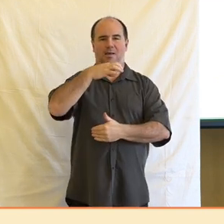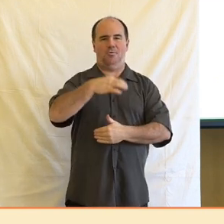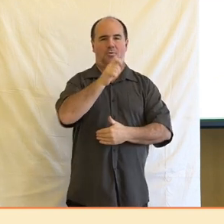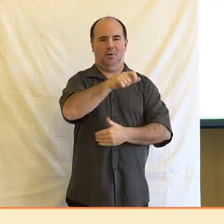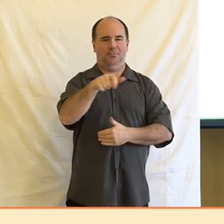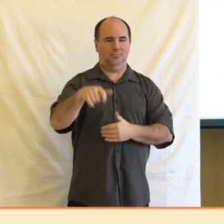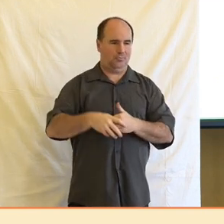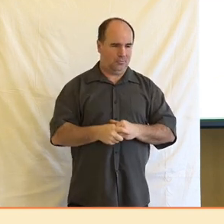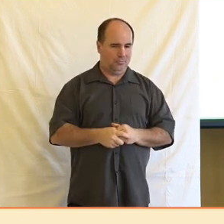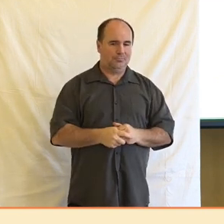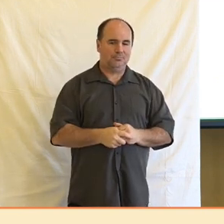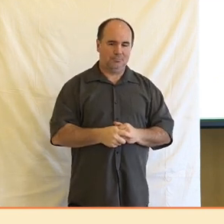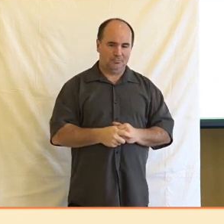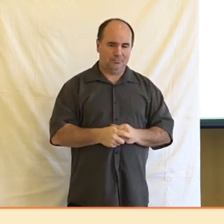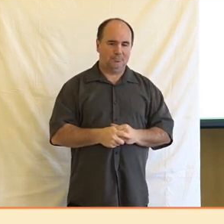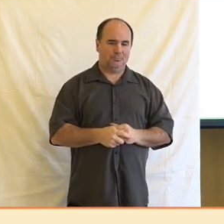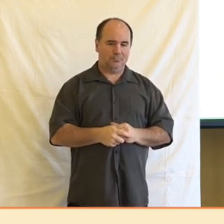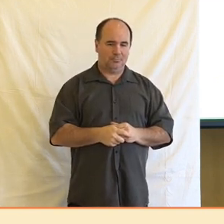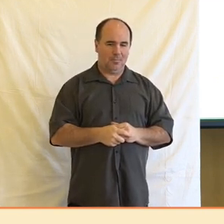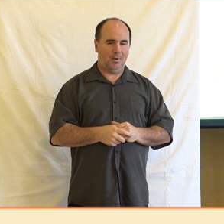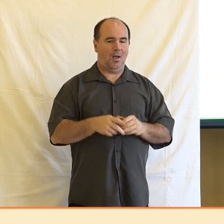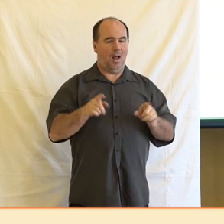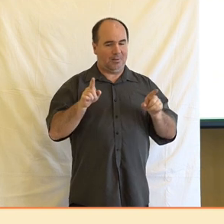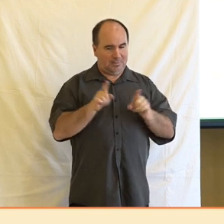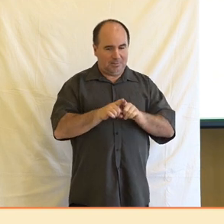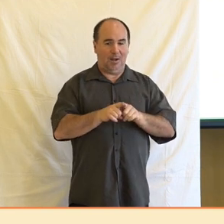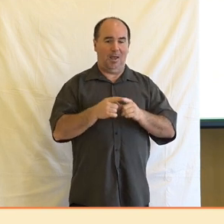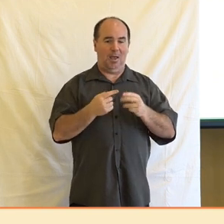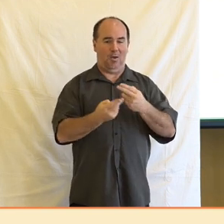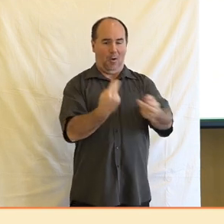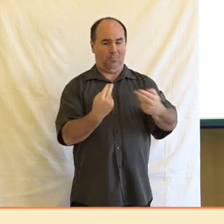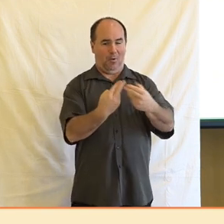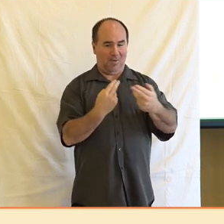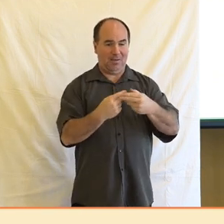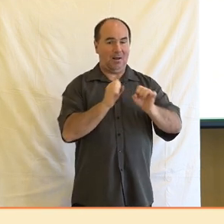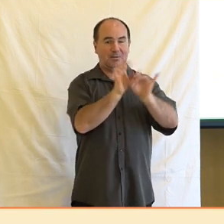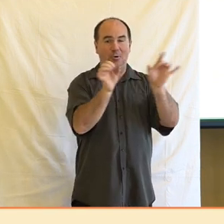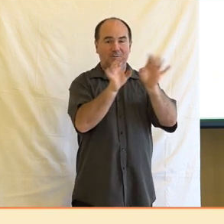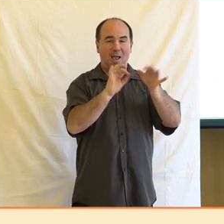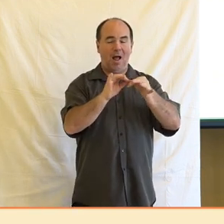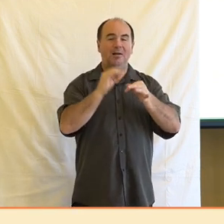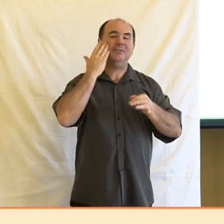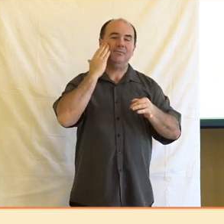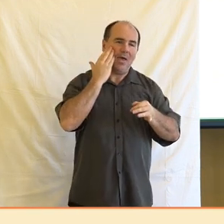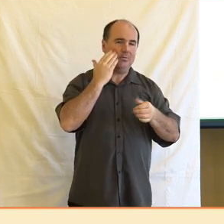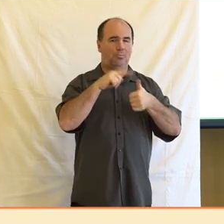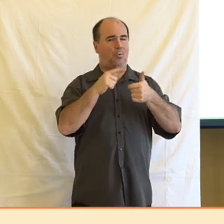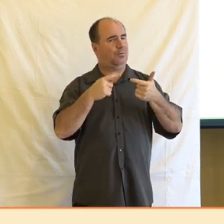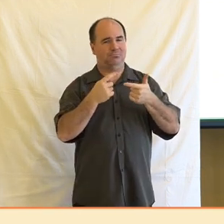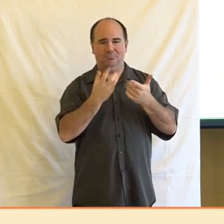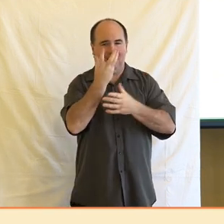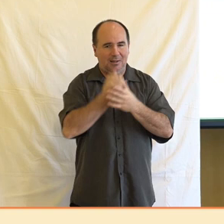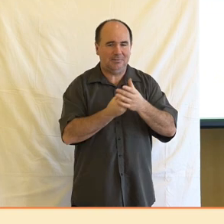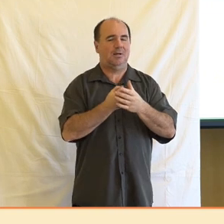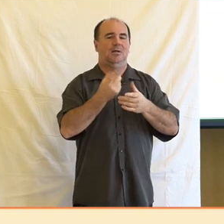a statistická reakcí na sociálních sítích média. Tady si ukazuje to, že ta data opravdu v dnešní